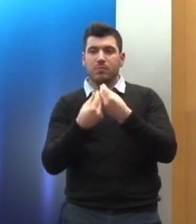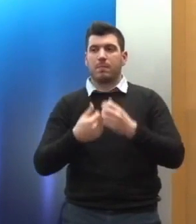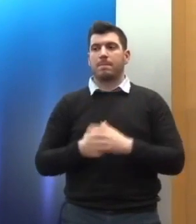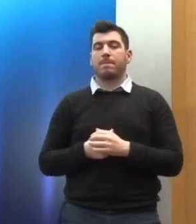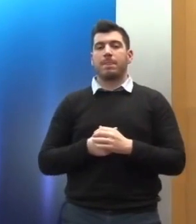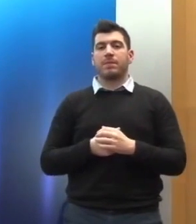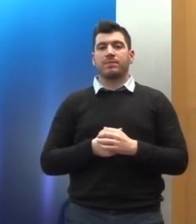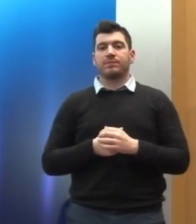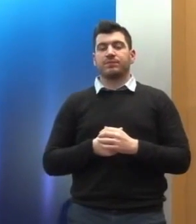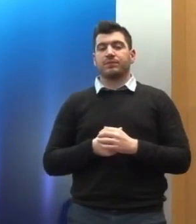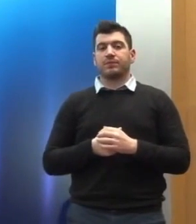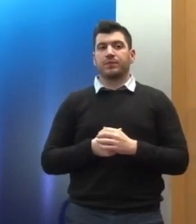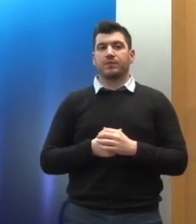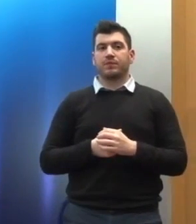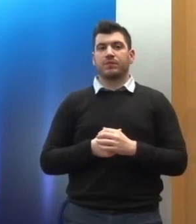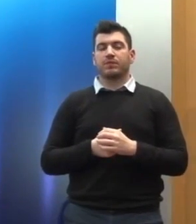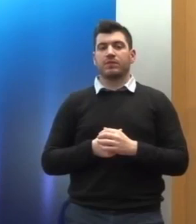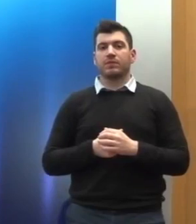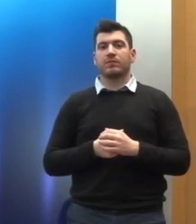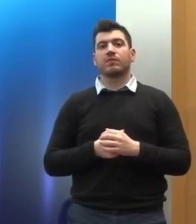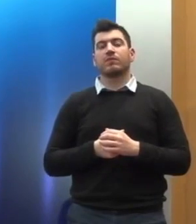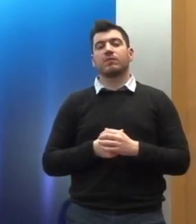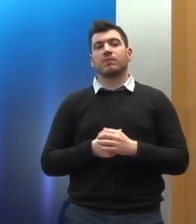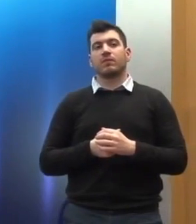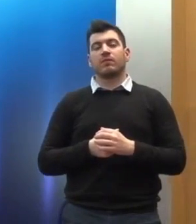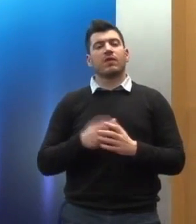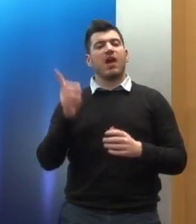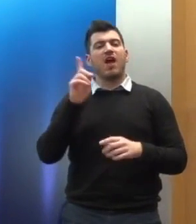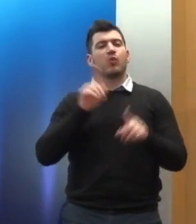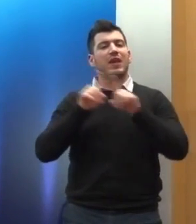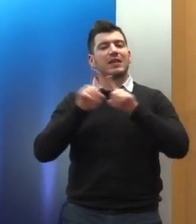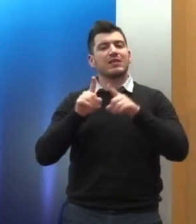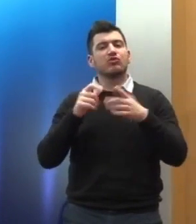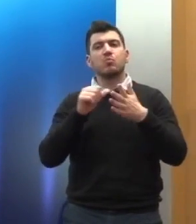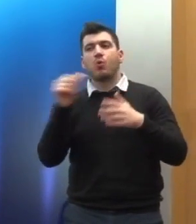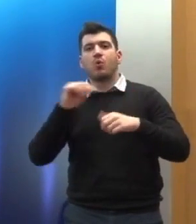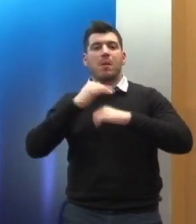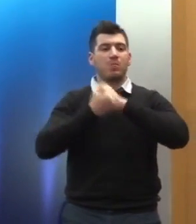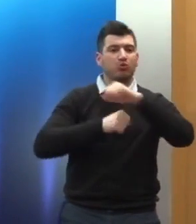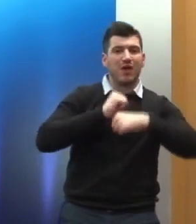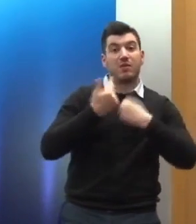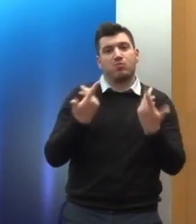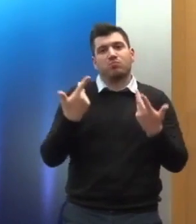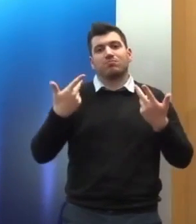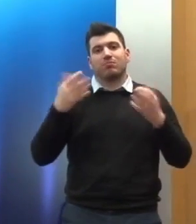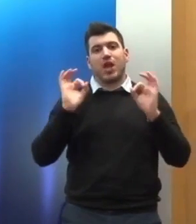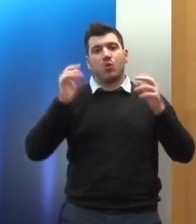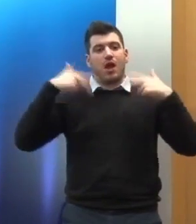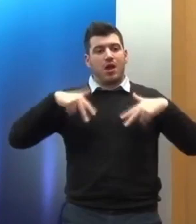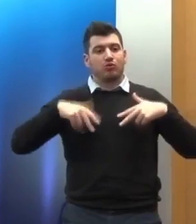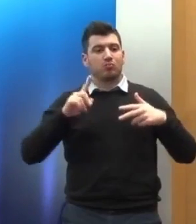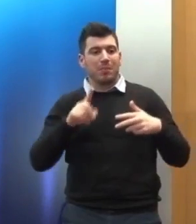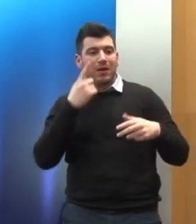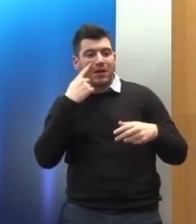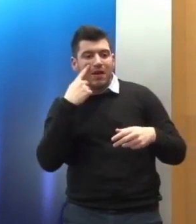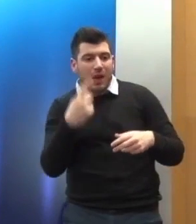Αυτό δεν αναφέρεται μόνο στις προσπάθειες που πρέπει να κάνουμε ως πολιτεία να συμμορφωνόμαστε και όταν έχουμε παραβιάσει να